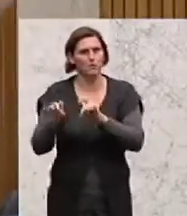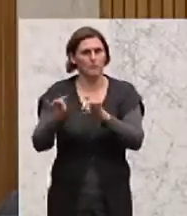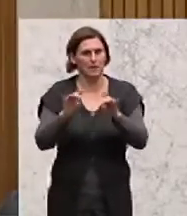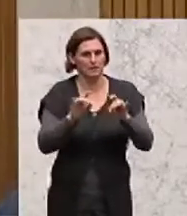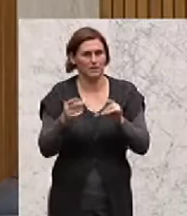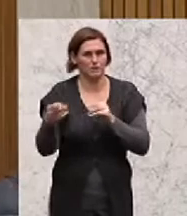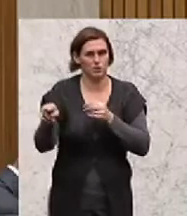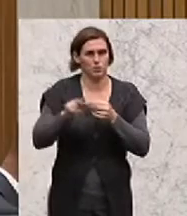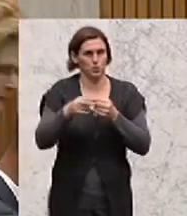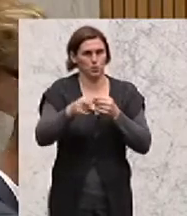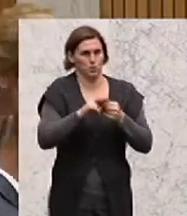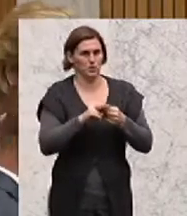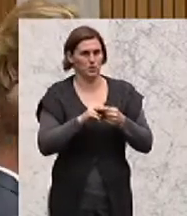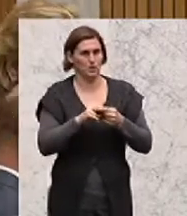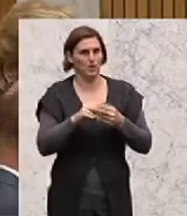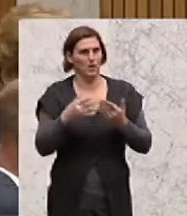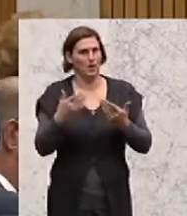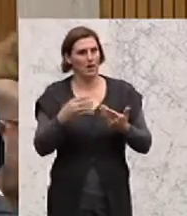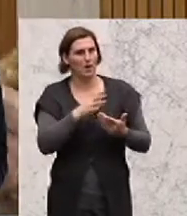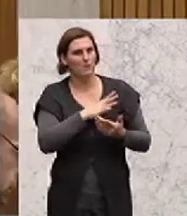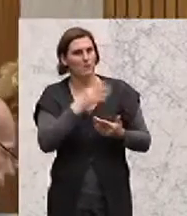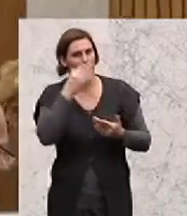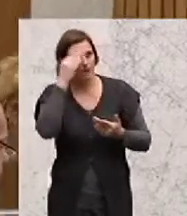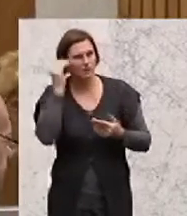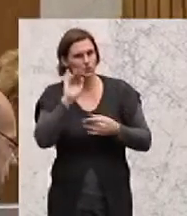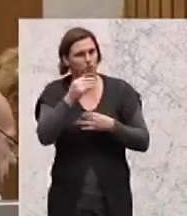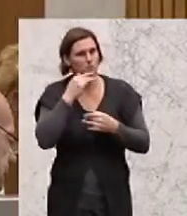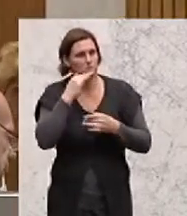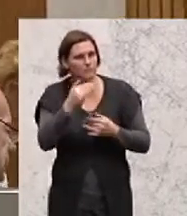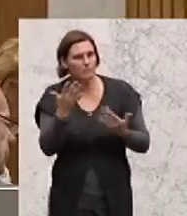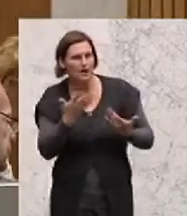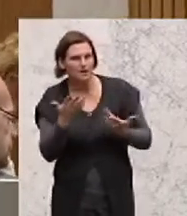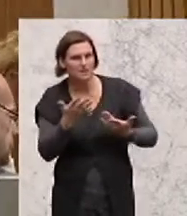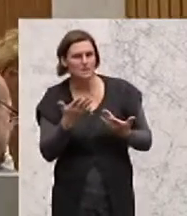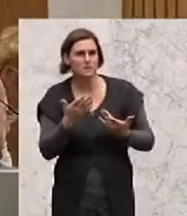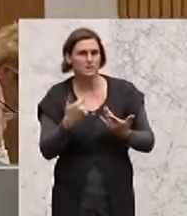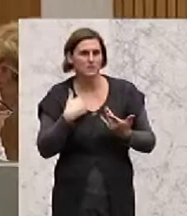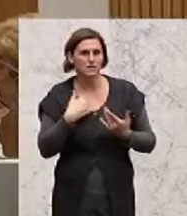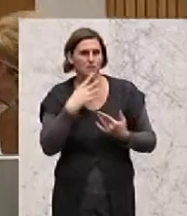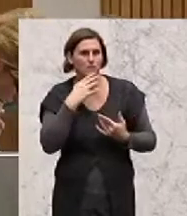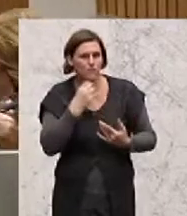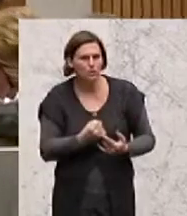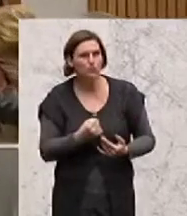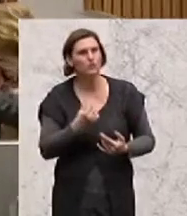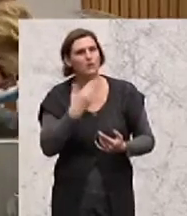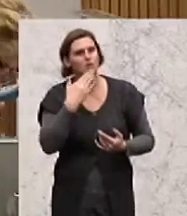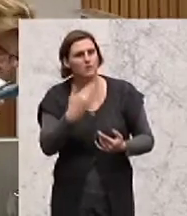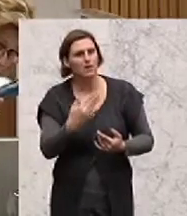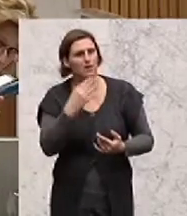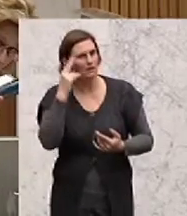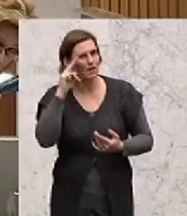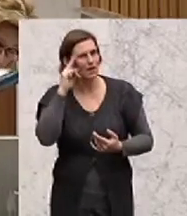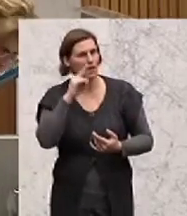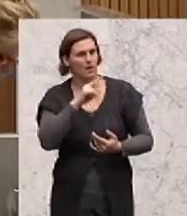wiederkommen, worüber wir aber nicht reden. Und deswegen hätte ich mir gewünscht und danke dem Herrn Kollegen Lorca, der zwar